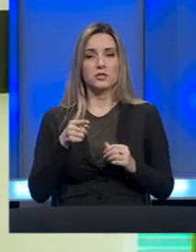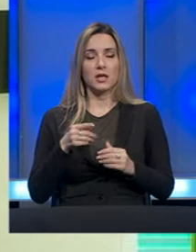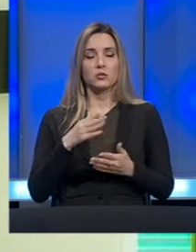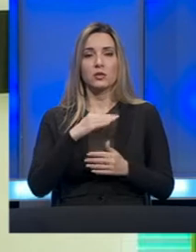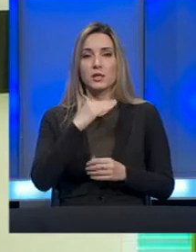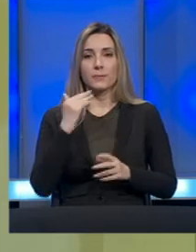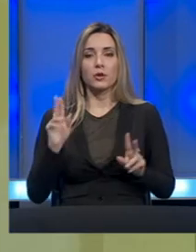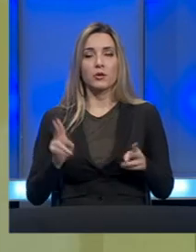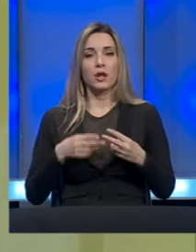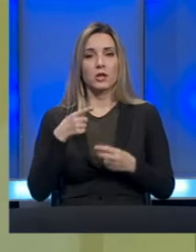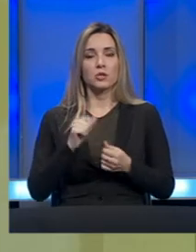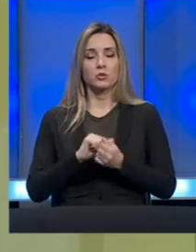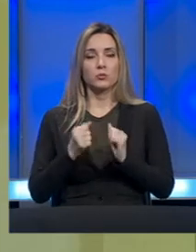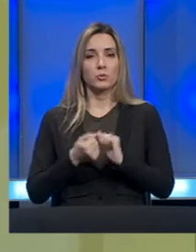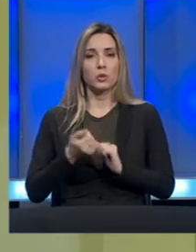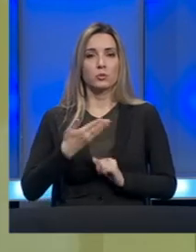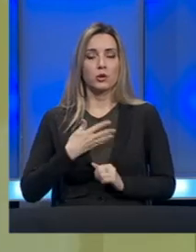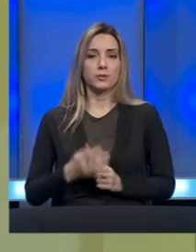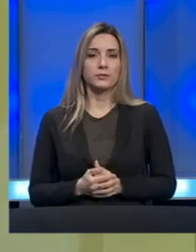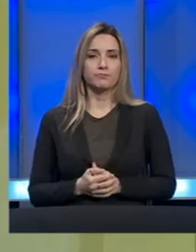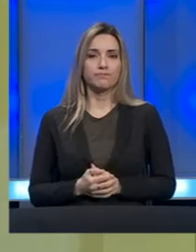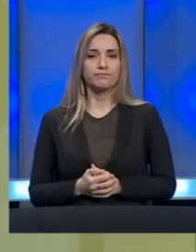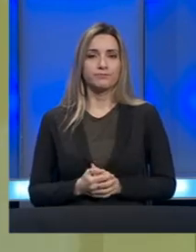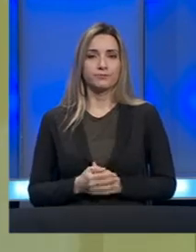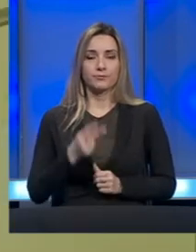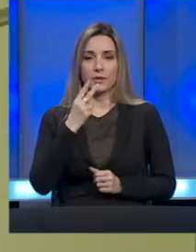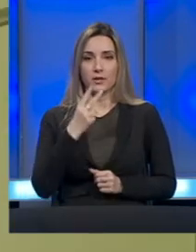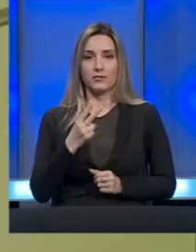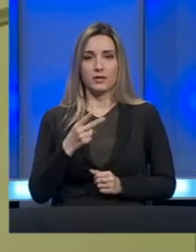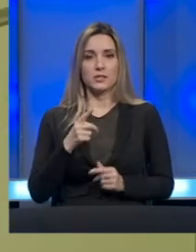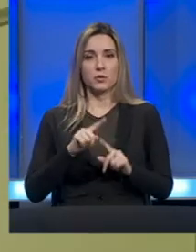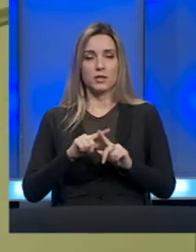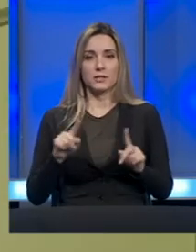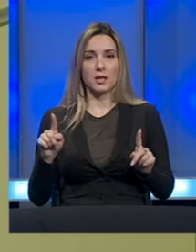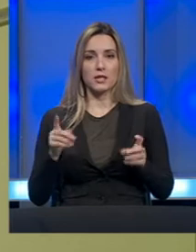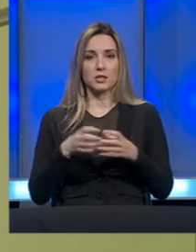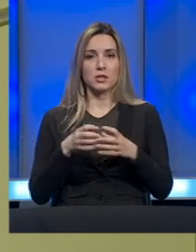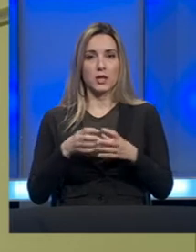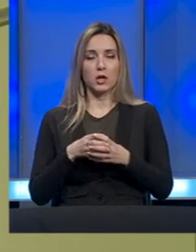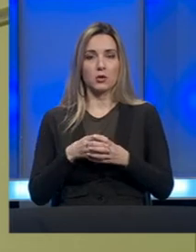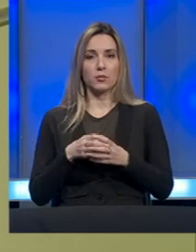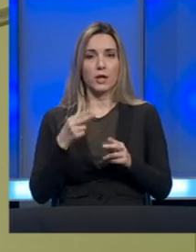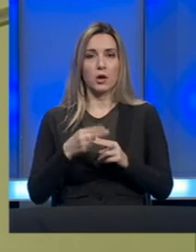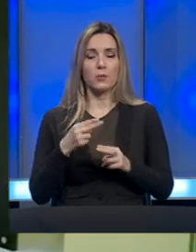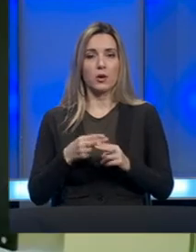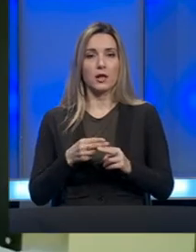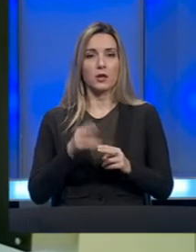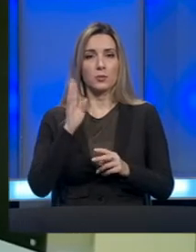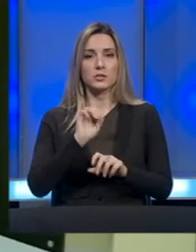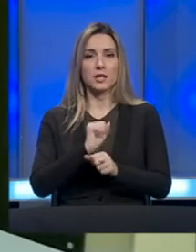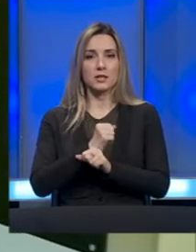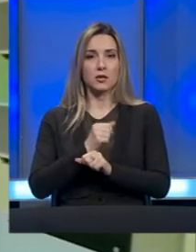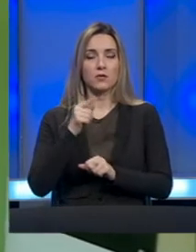mnogo lakše tu borbu dobiti. Da, vidjeli smo da se različite grupe ovodjelih u BiH